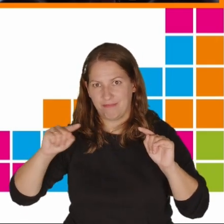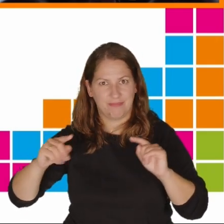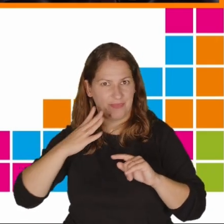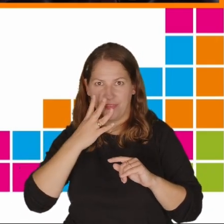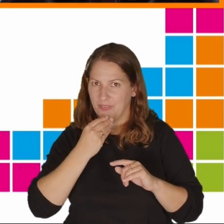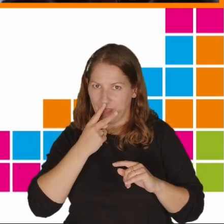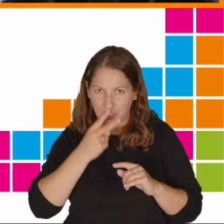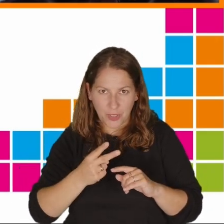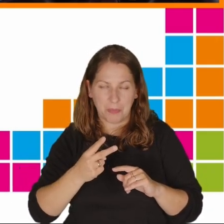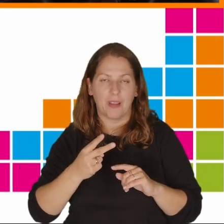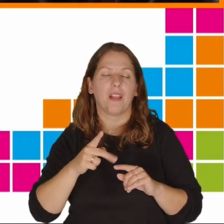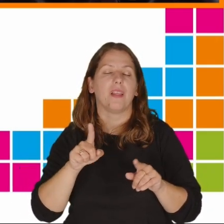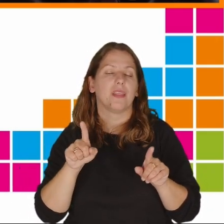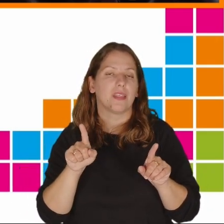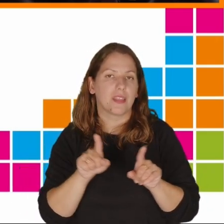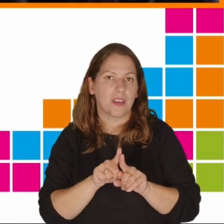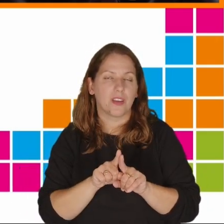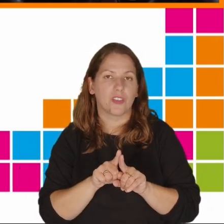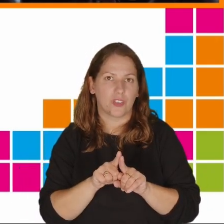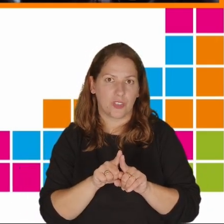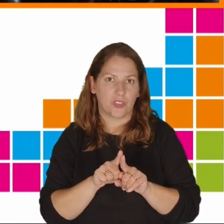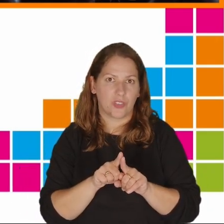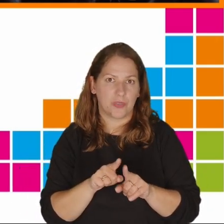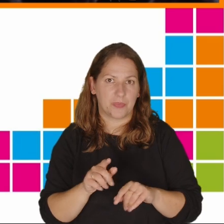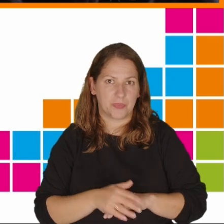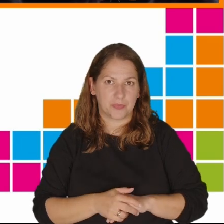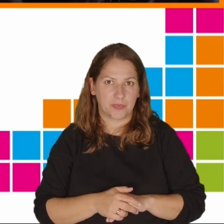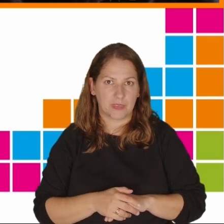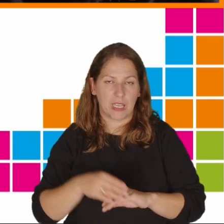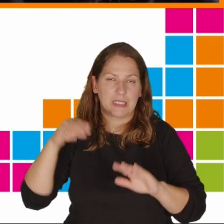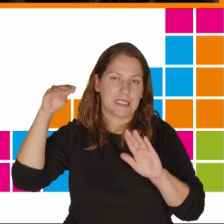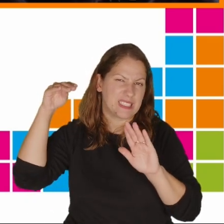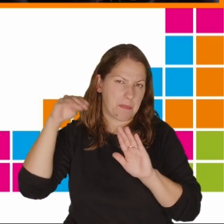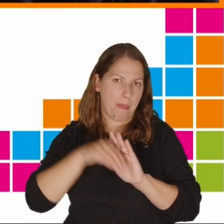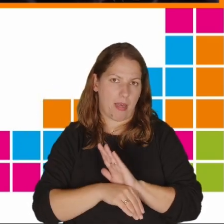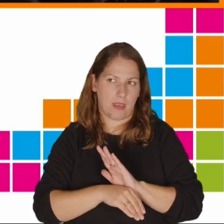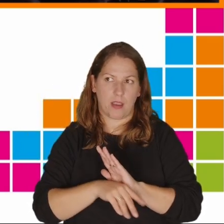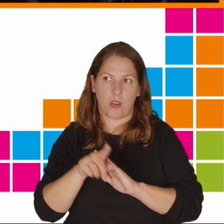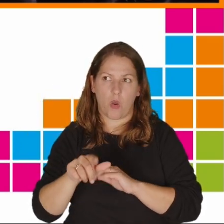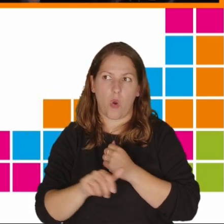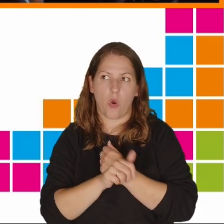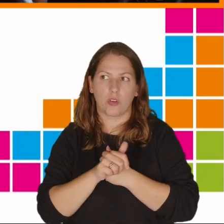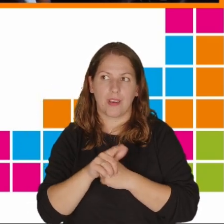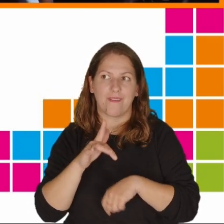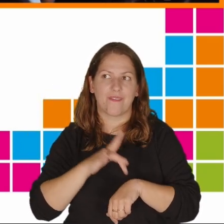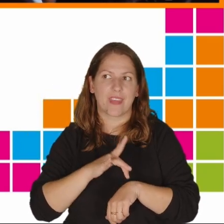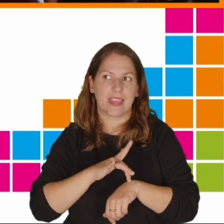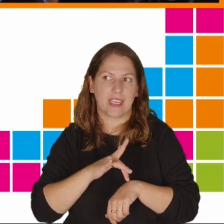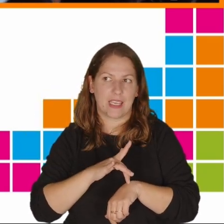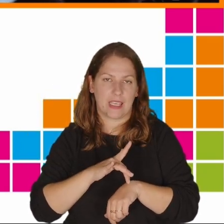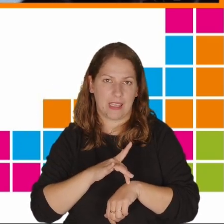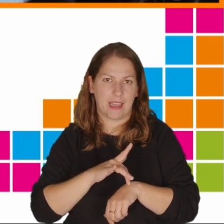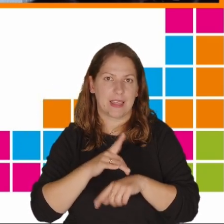Widzimy też spadek, jeśli chodzi o wyniki